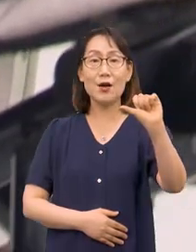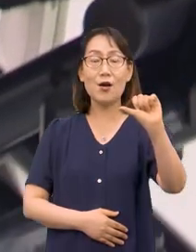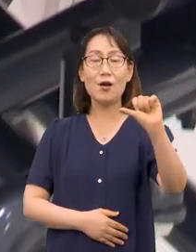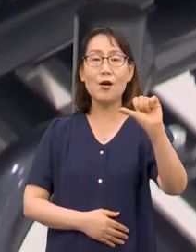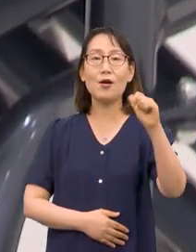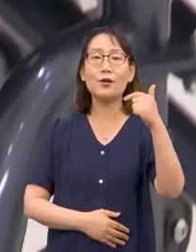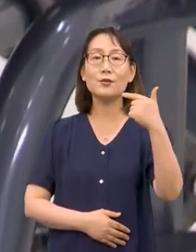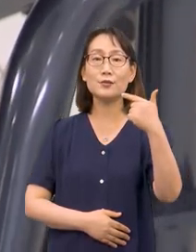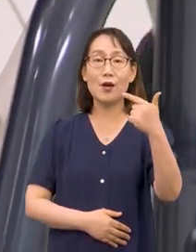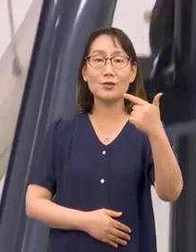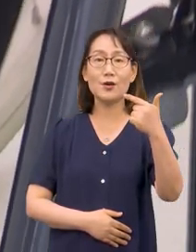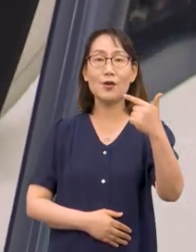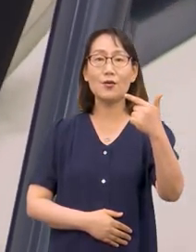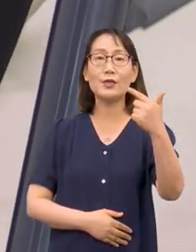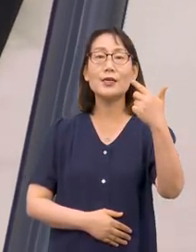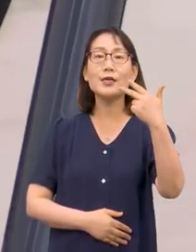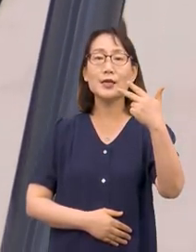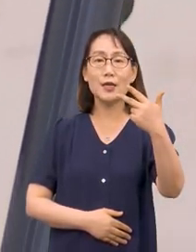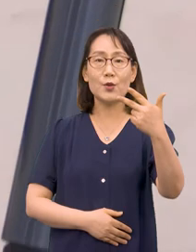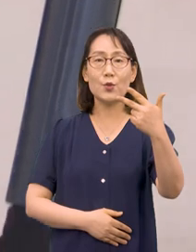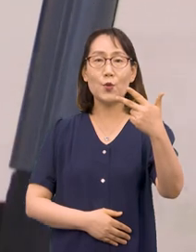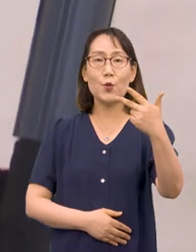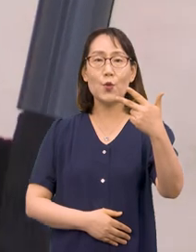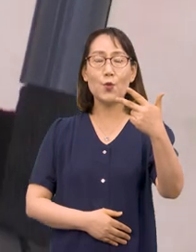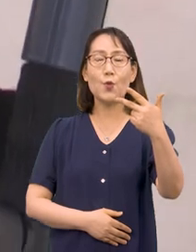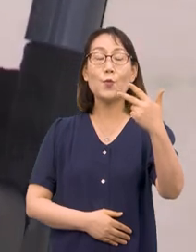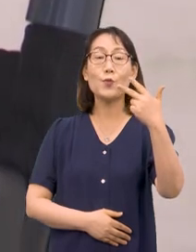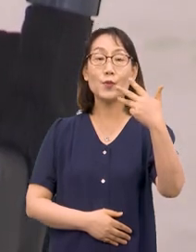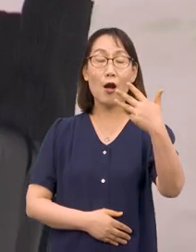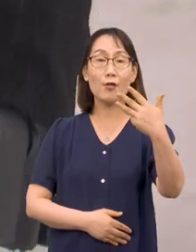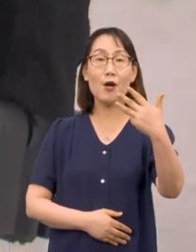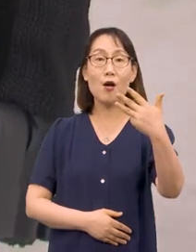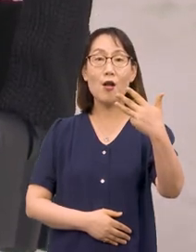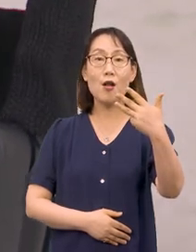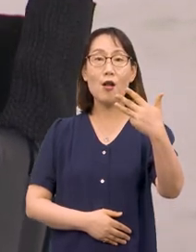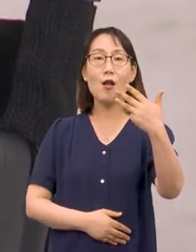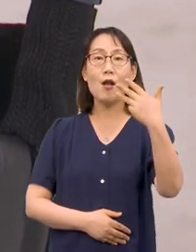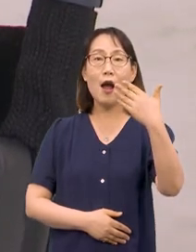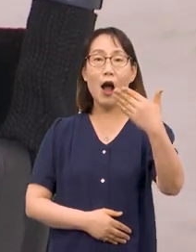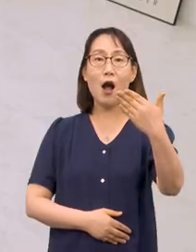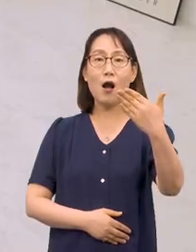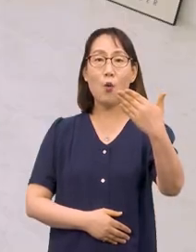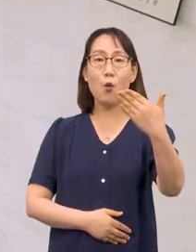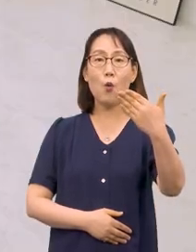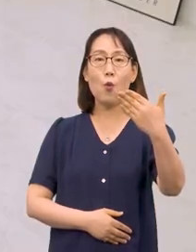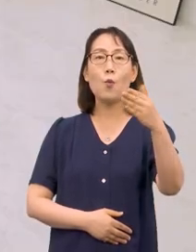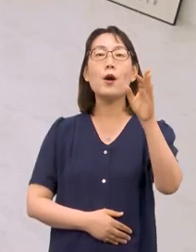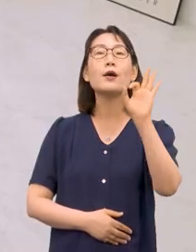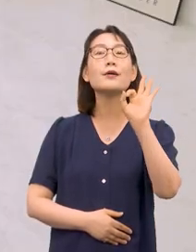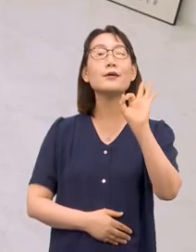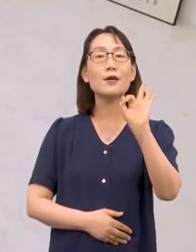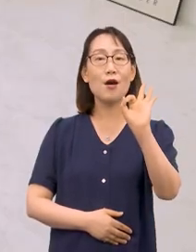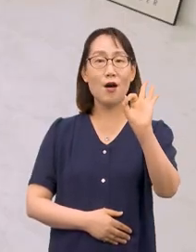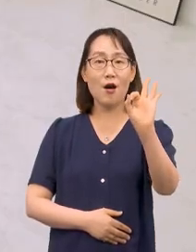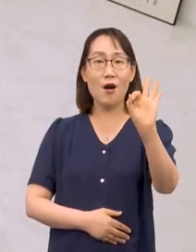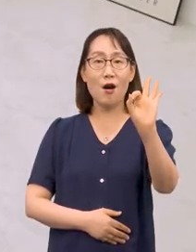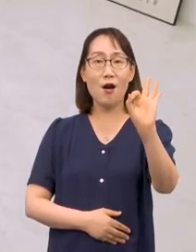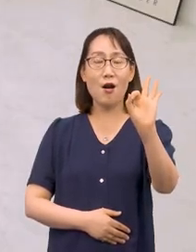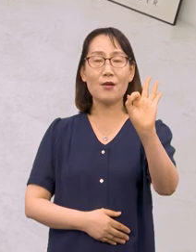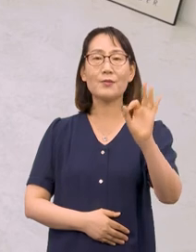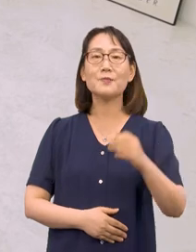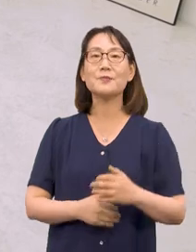다섯, 여섯, 일곱, 여덟, 아홉, 열